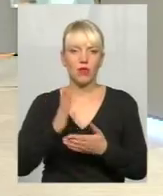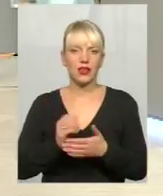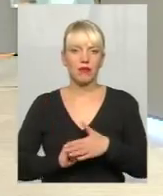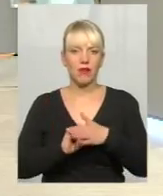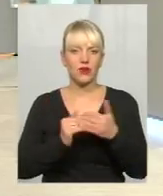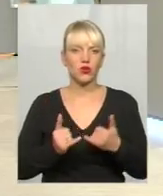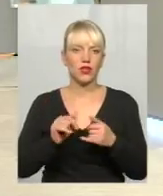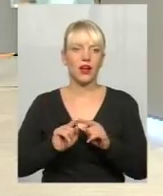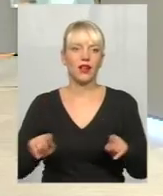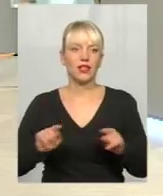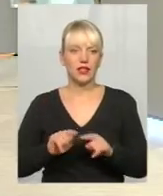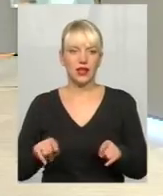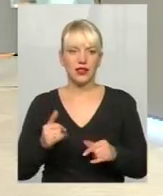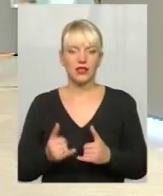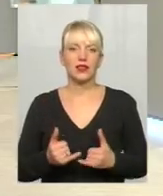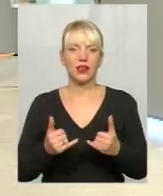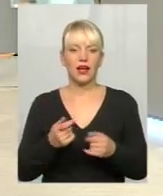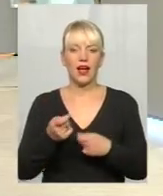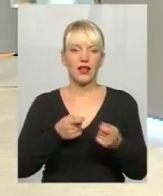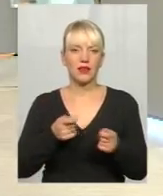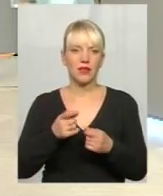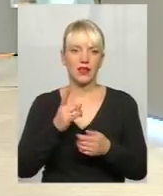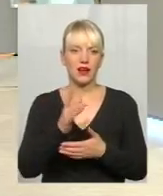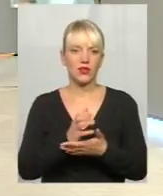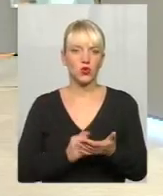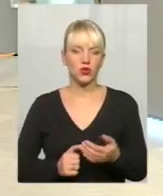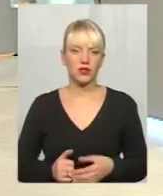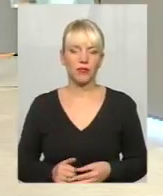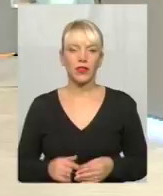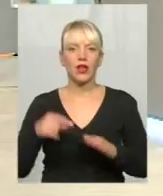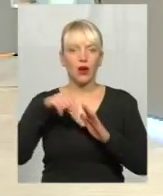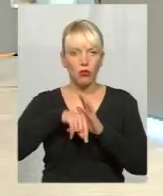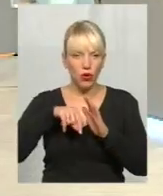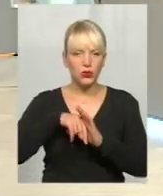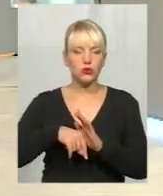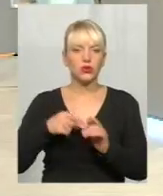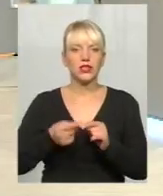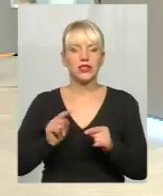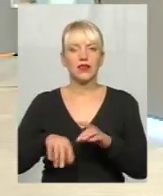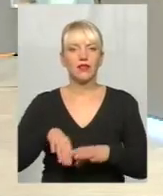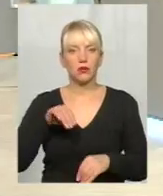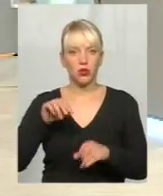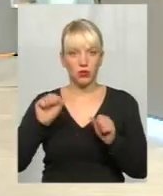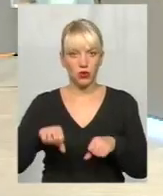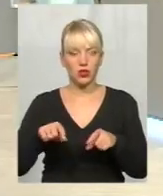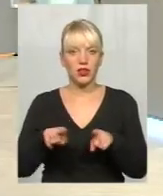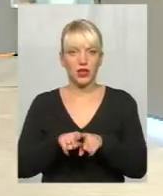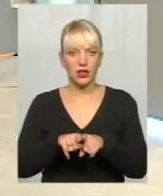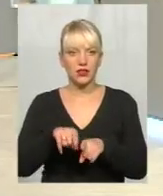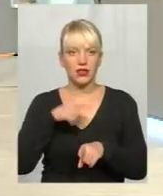скажімо, можливо так, адмінресурсового такого плату. Тобто, по суті, оці вибори якось так можна таким